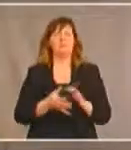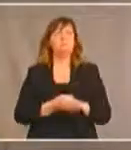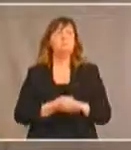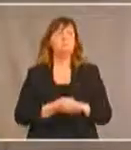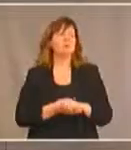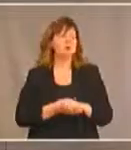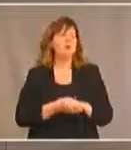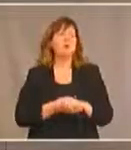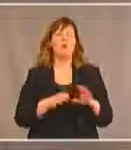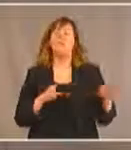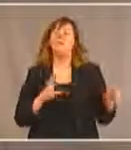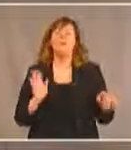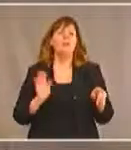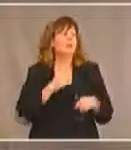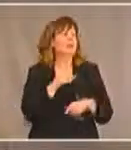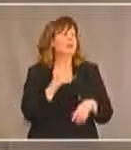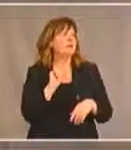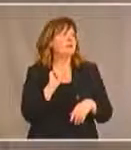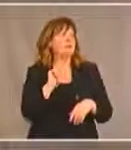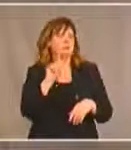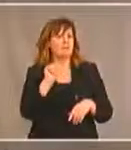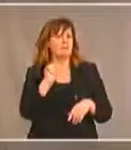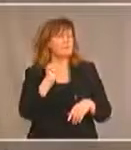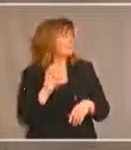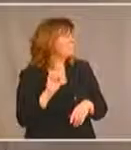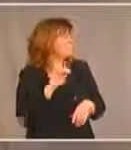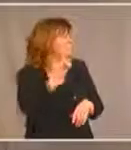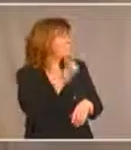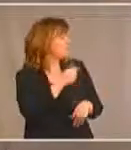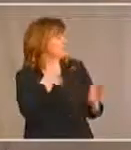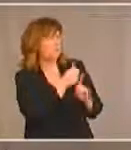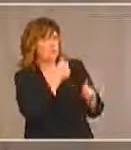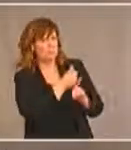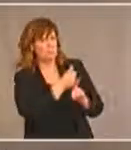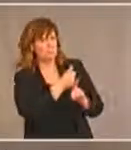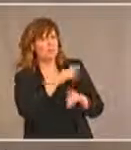Candice, peut-être que vous voulez nous parler